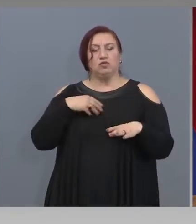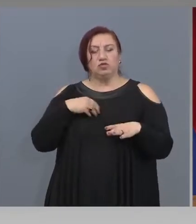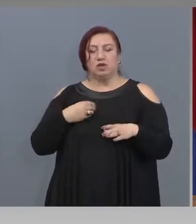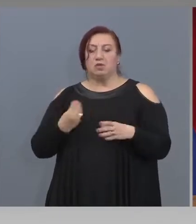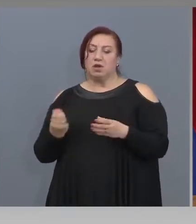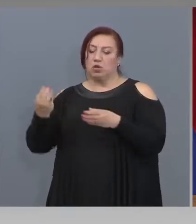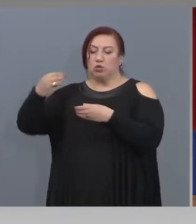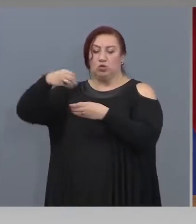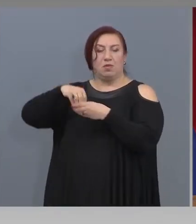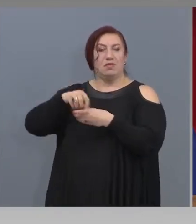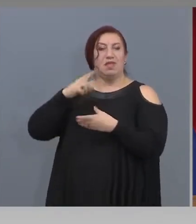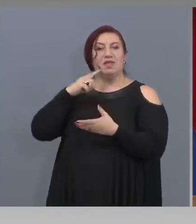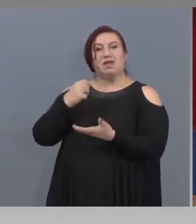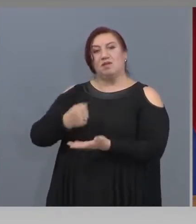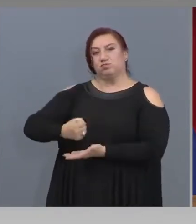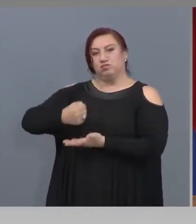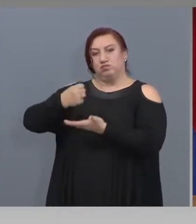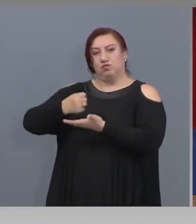Култура,